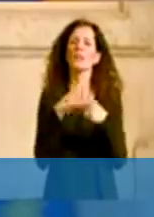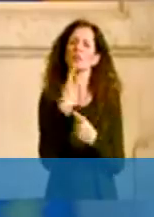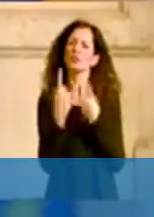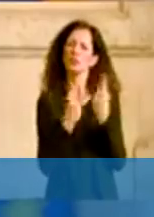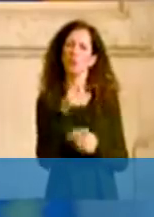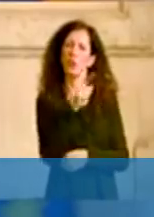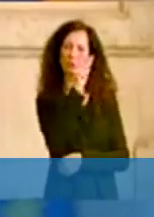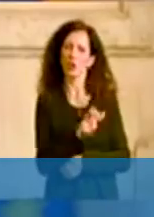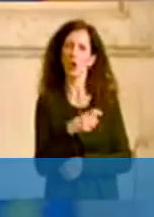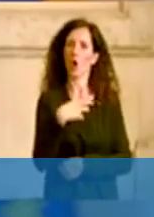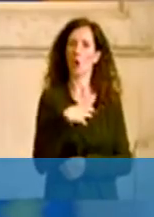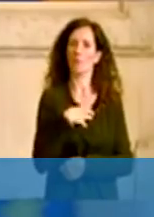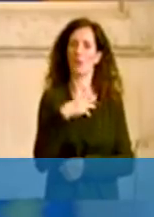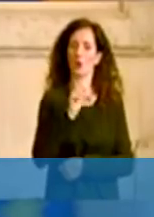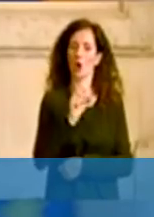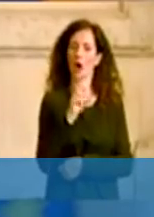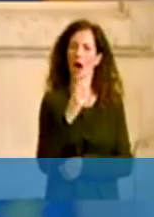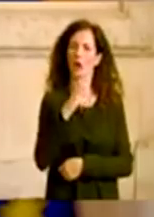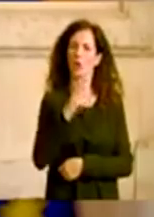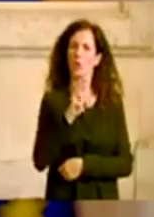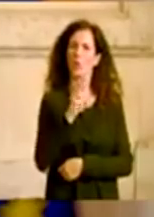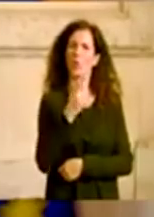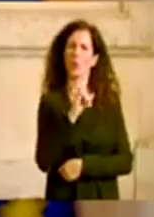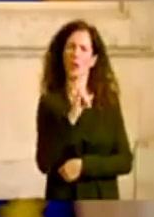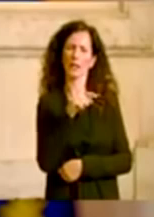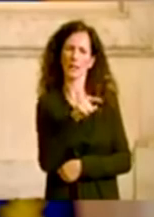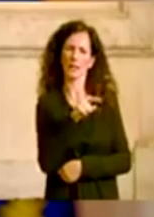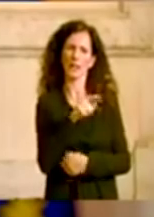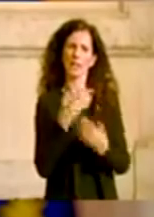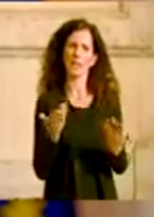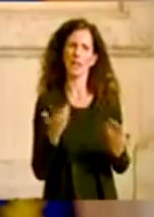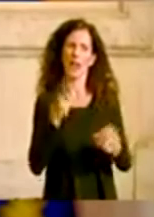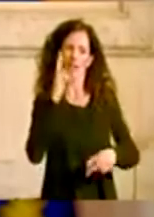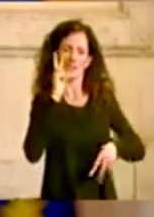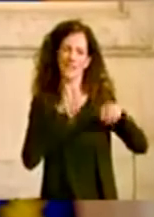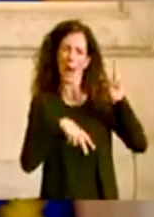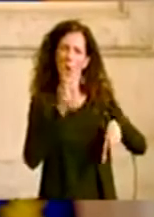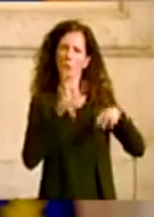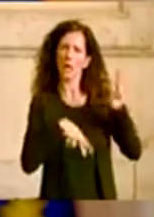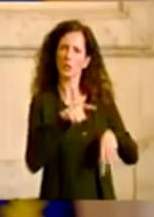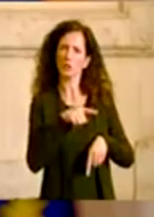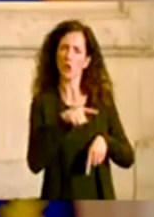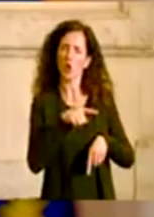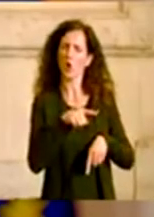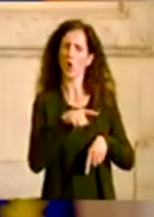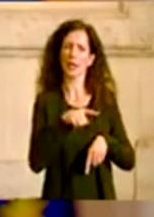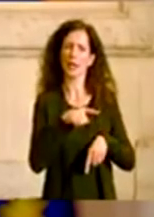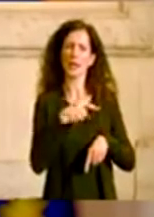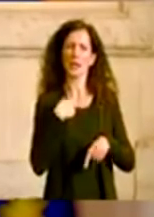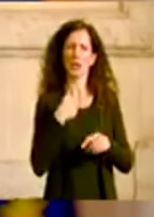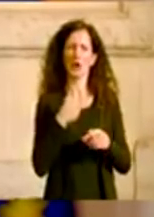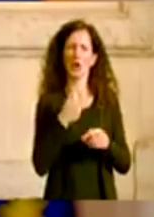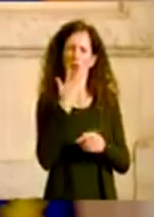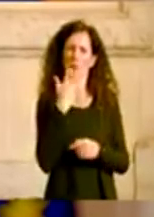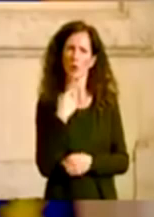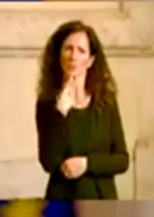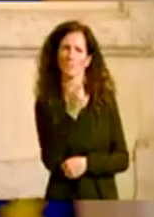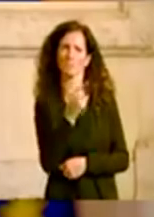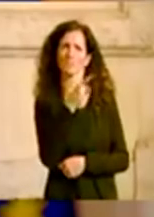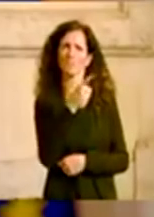io prima di valutare il suo operato la inviterei a porsi nelle sue condizioni, a